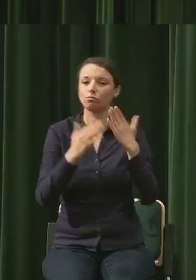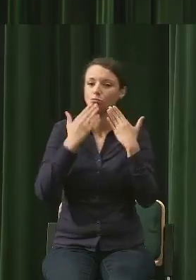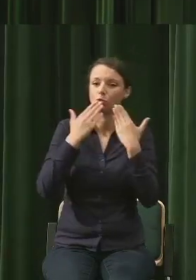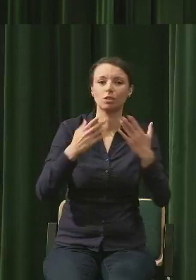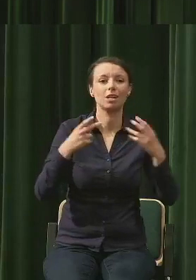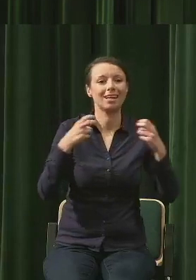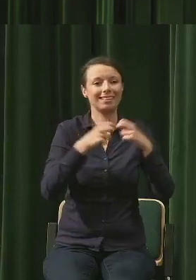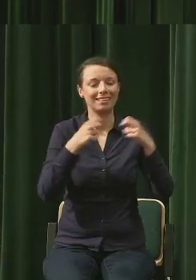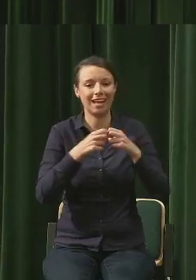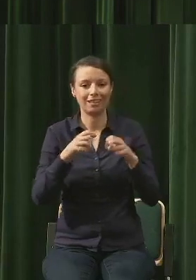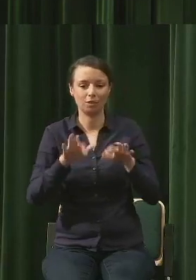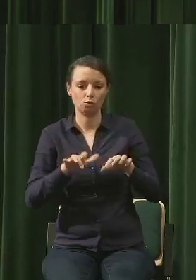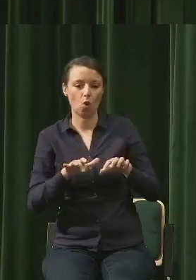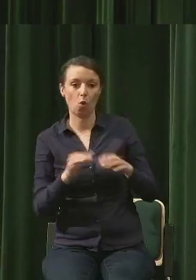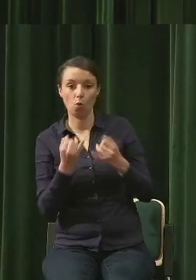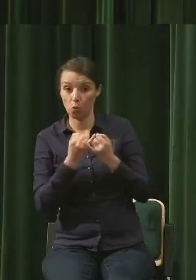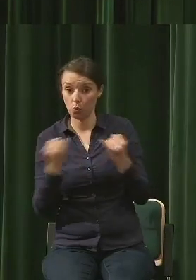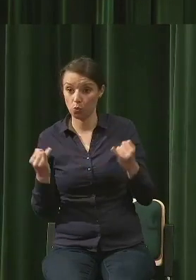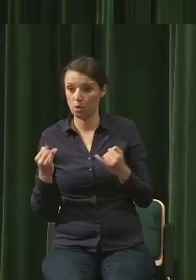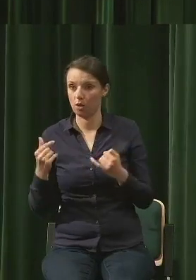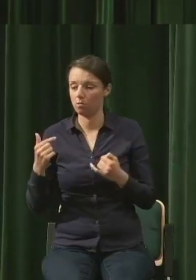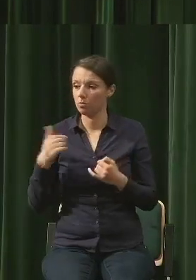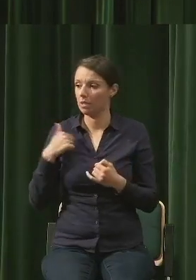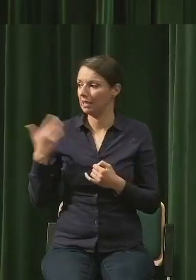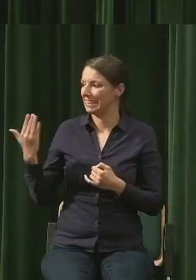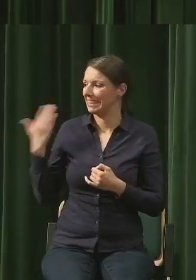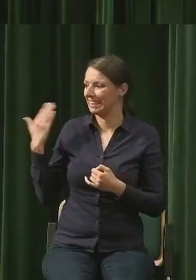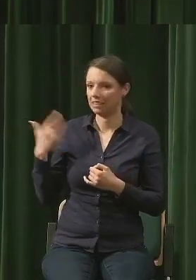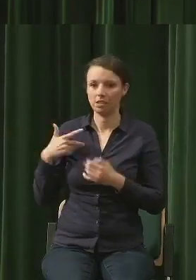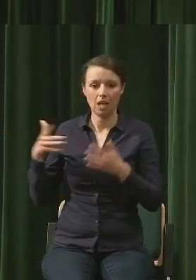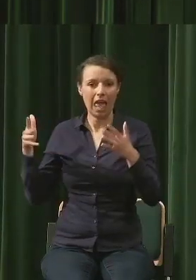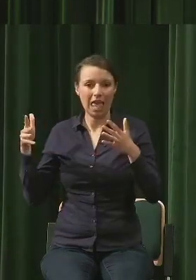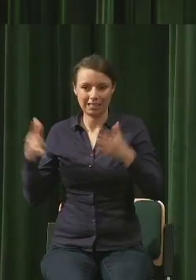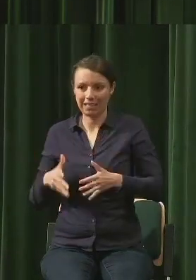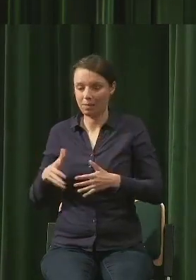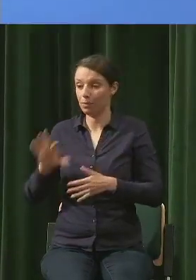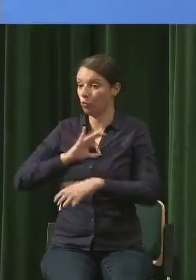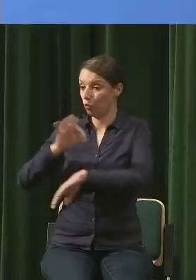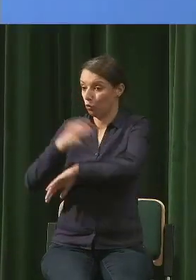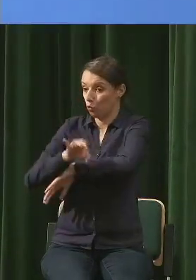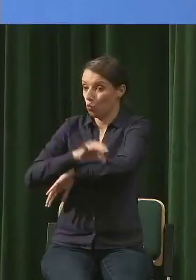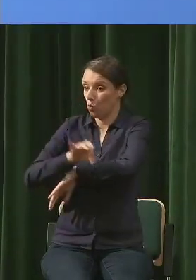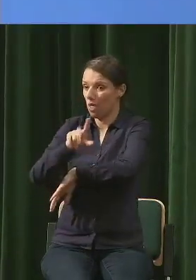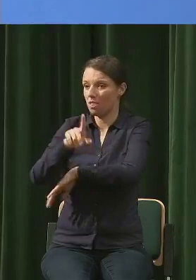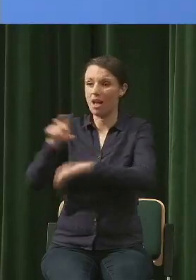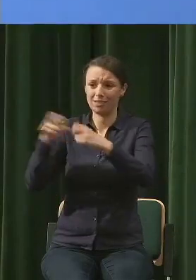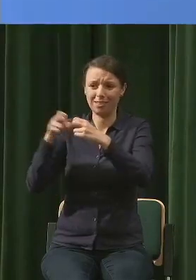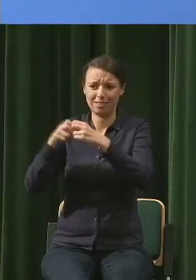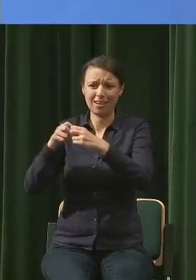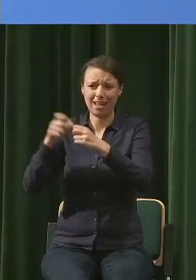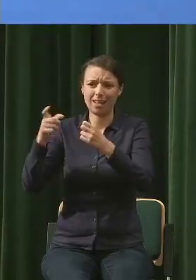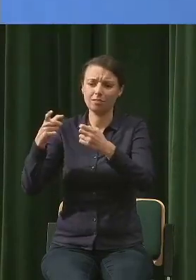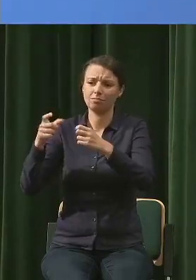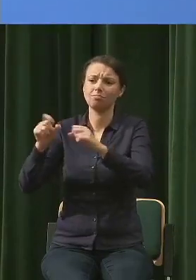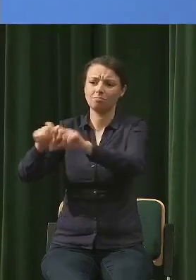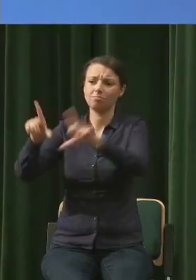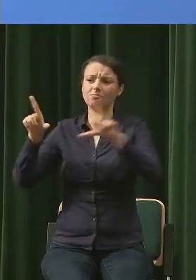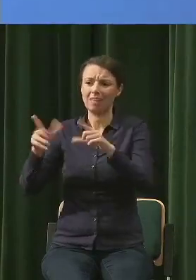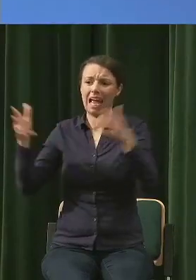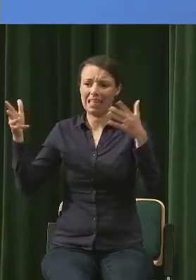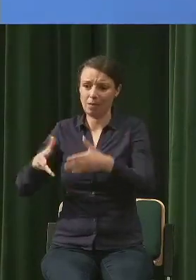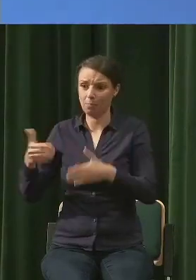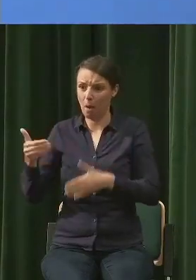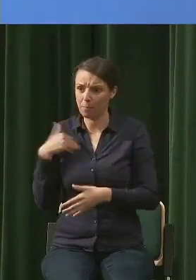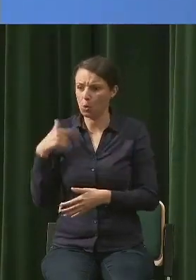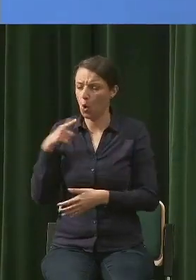Otóż przeprowadziłam ostatnio tydzień temu zaliczenie egzamin z moim studentom zdalnie, którzy byli obłożeni